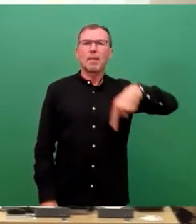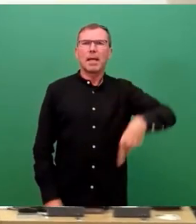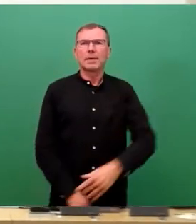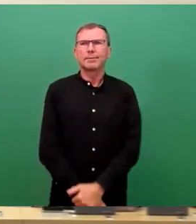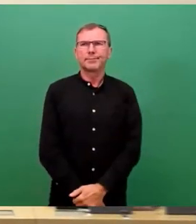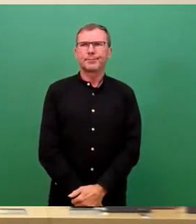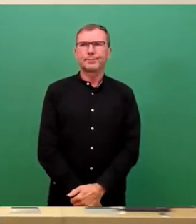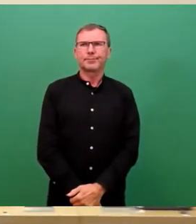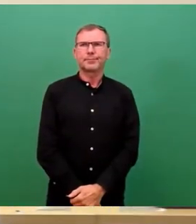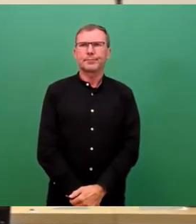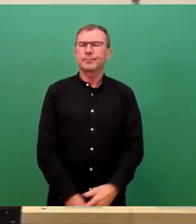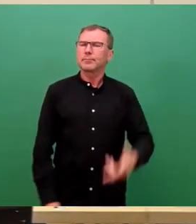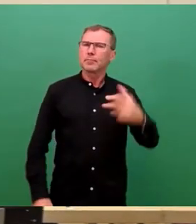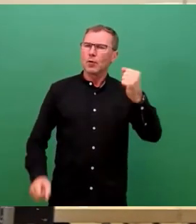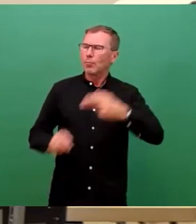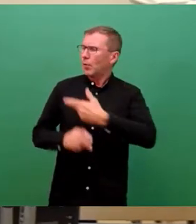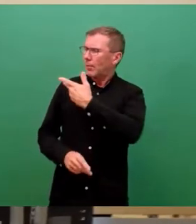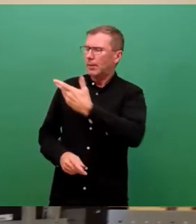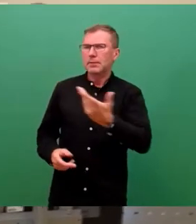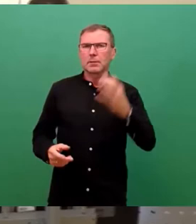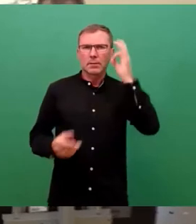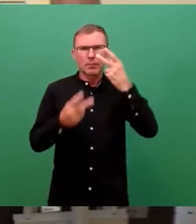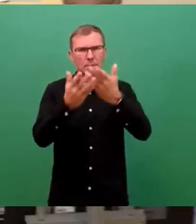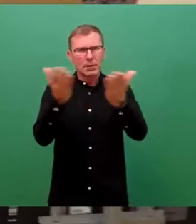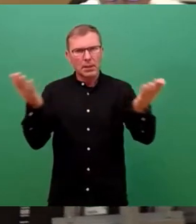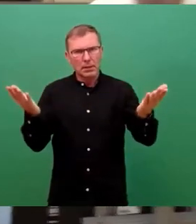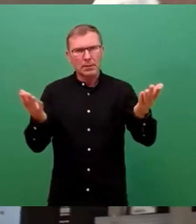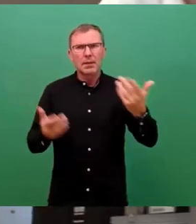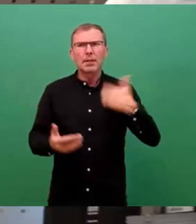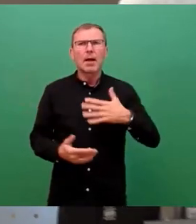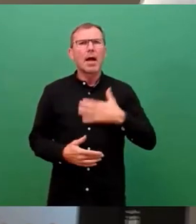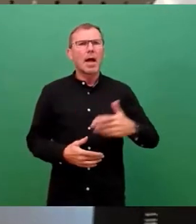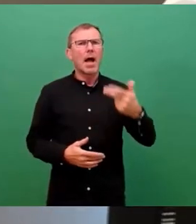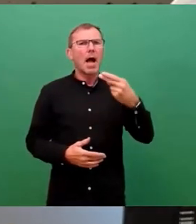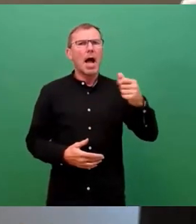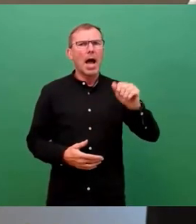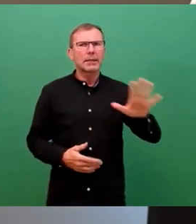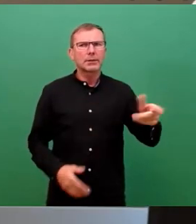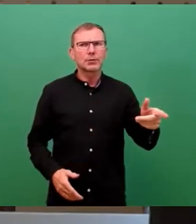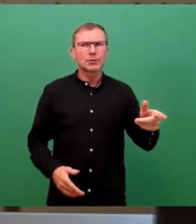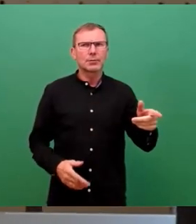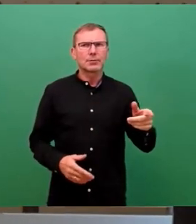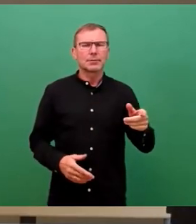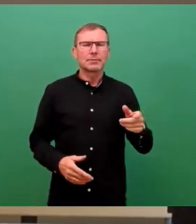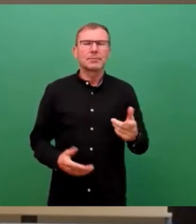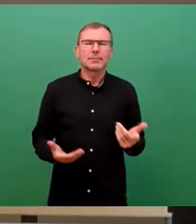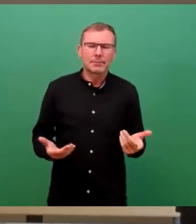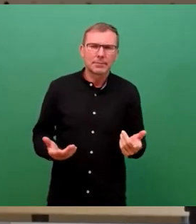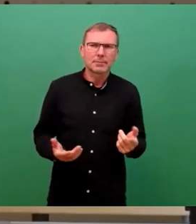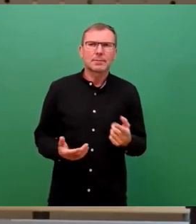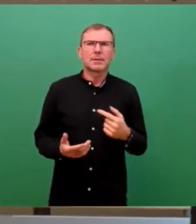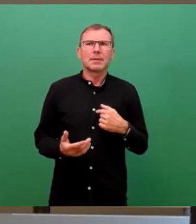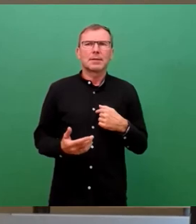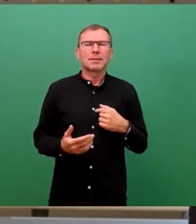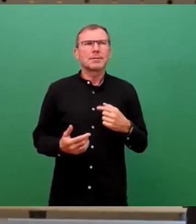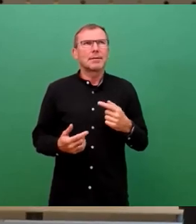Ja, Herr Oberbürgermeister, meine Damen und Herren, lieber Herr Hannig, dass wir jetzt sogar kleiner als die Freien Wähler sind, dass das nochmal erleben